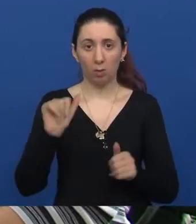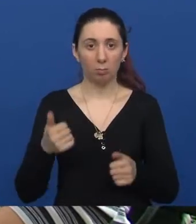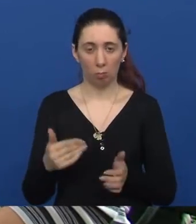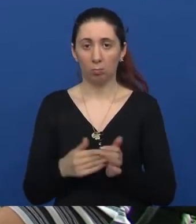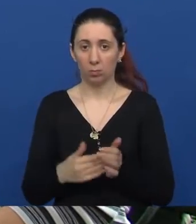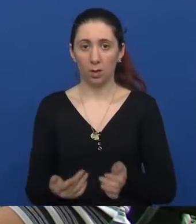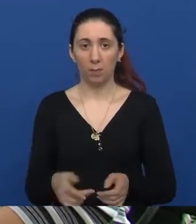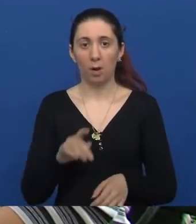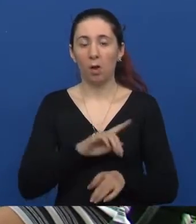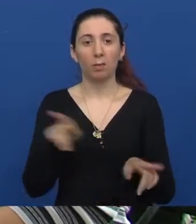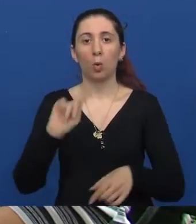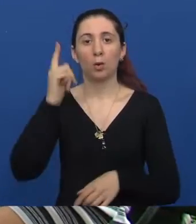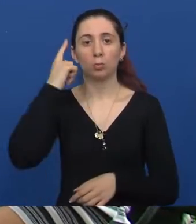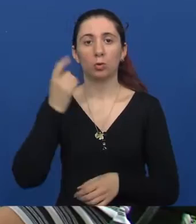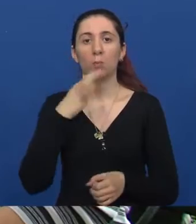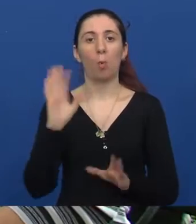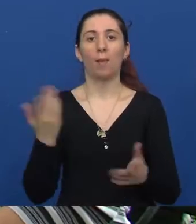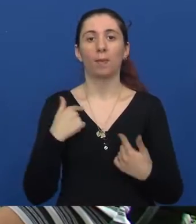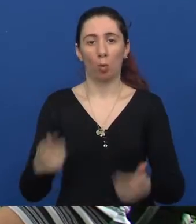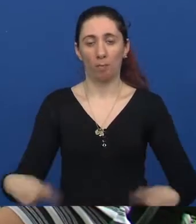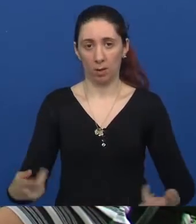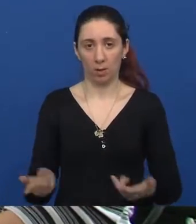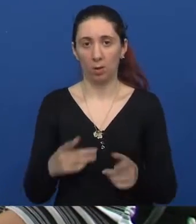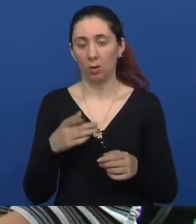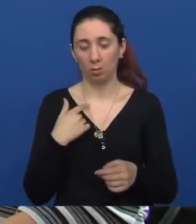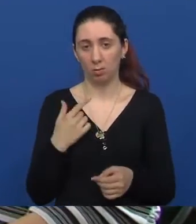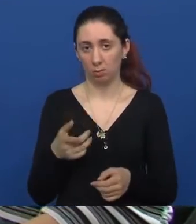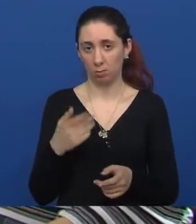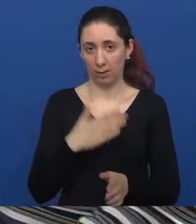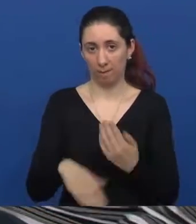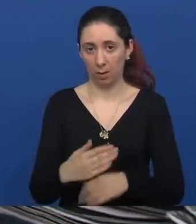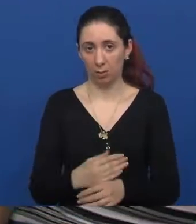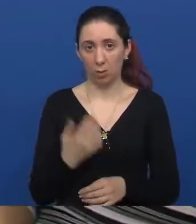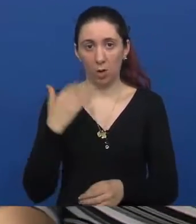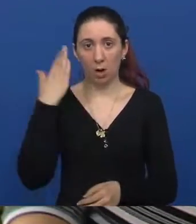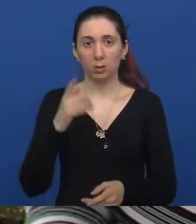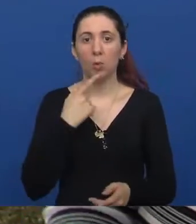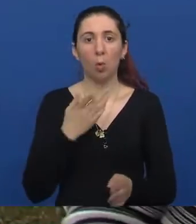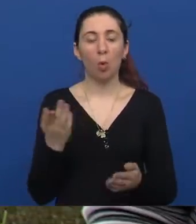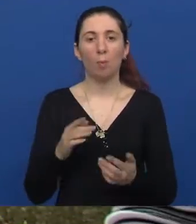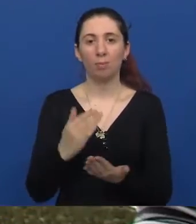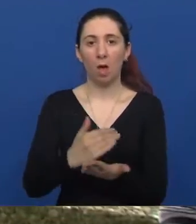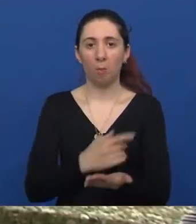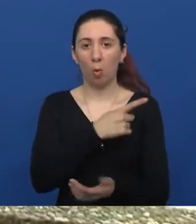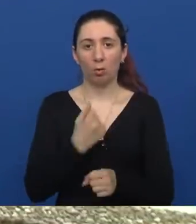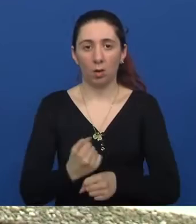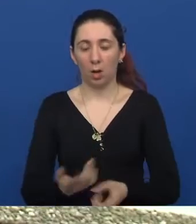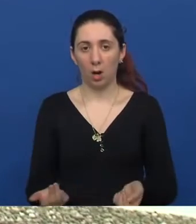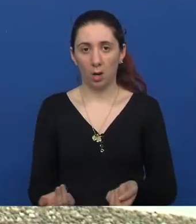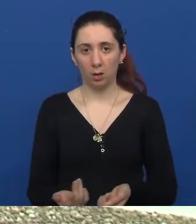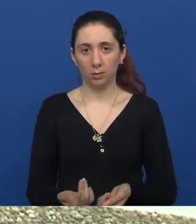definitivno da. Jer niko ne može to znat bolje od nas. Ja ne znam uopće po kojim oni na pucima to rade, ali